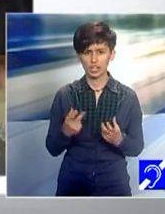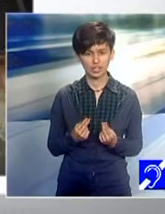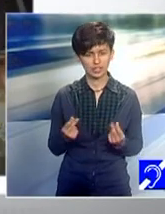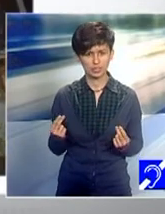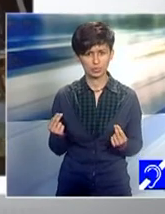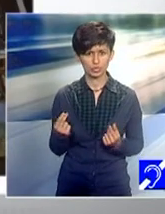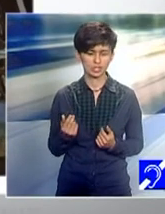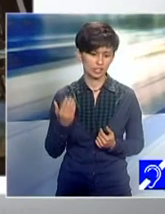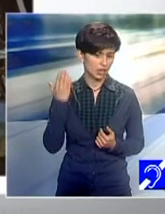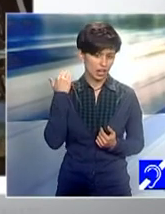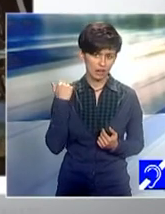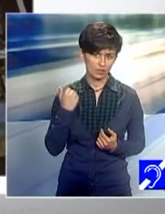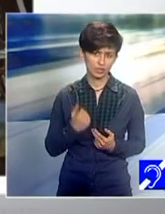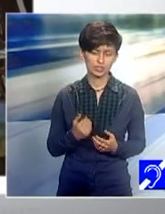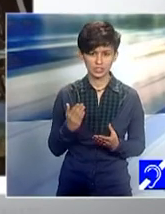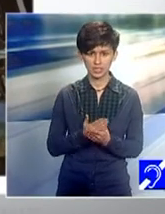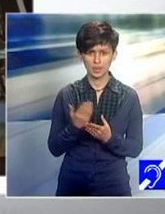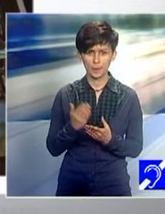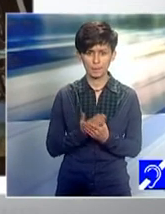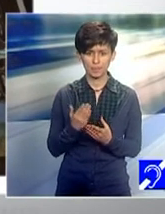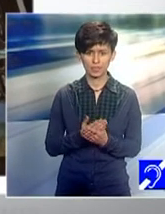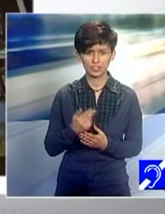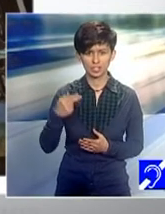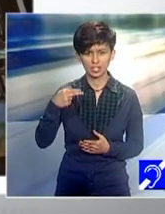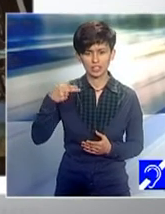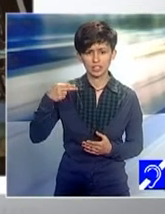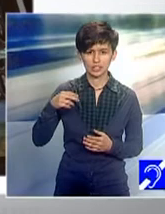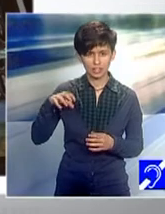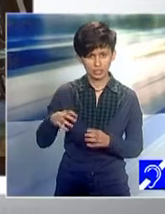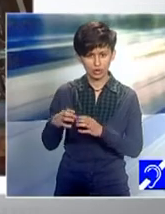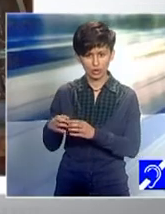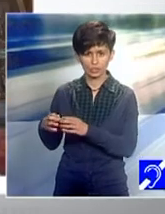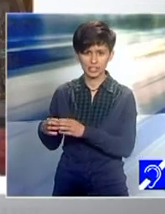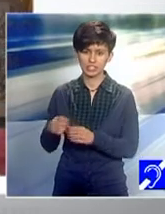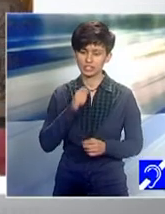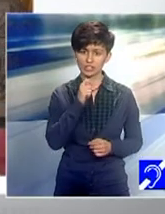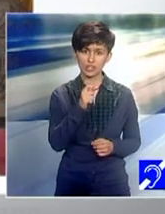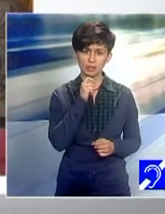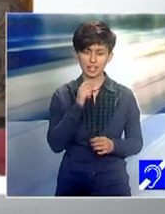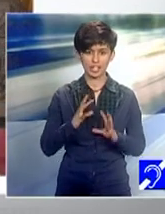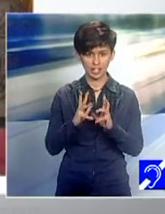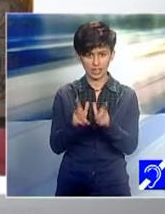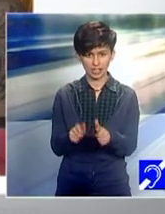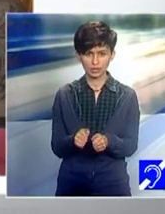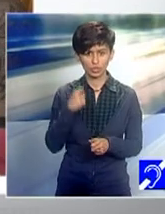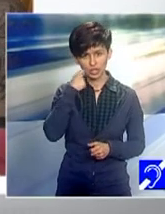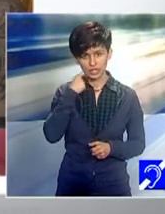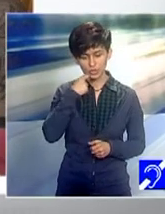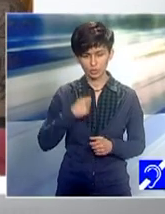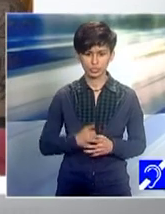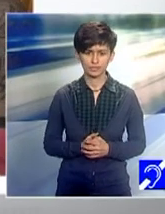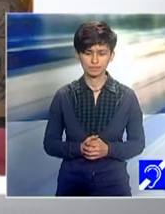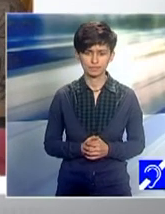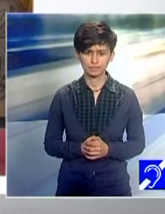în minte ar fi poveștea hoștezenilor, comunității de maghiari agricultori din Cluj, mai ales că spre rușinea